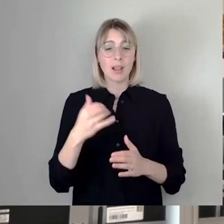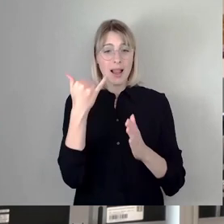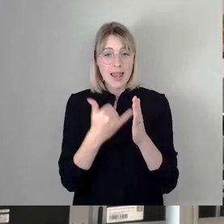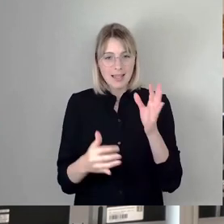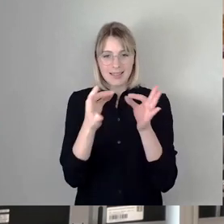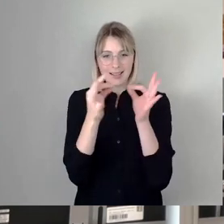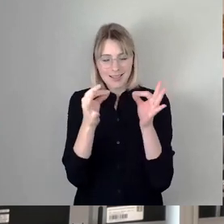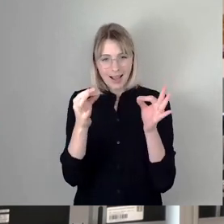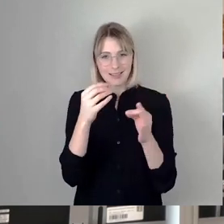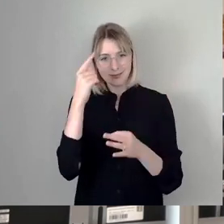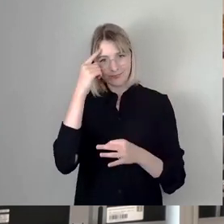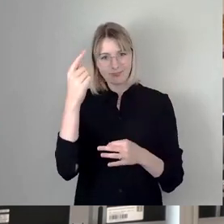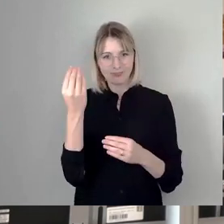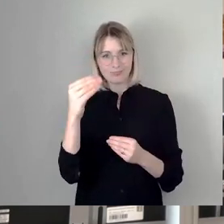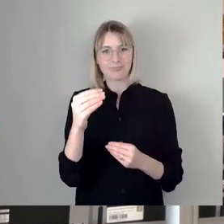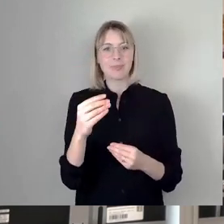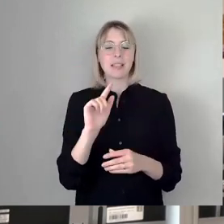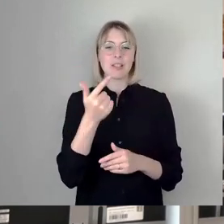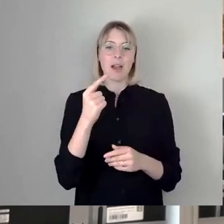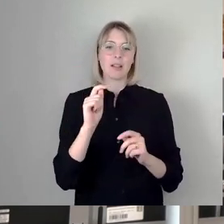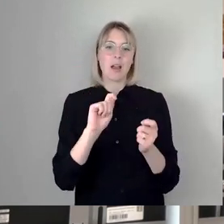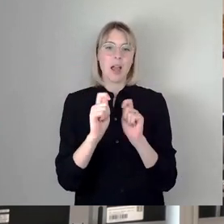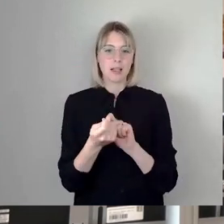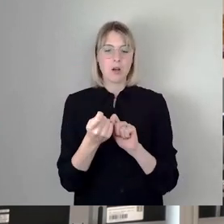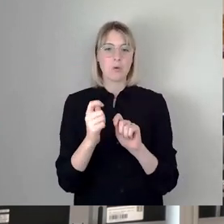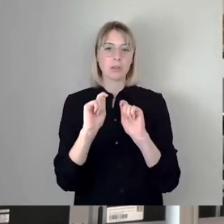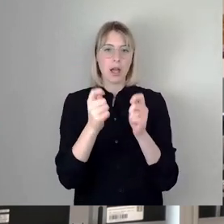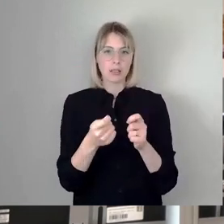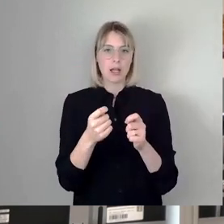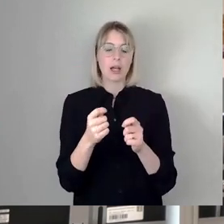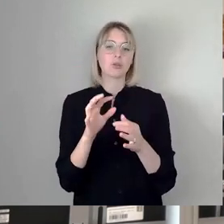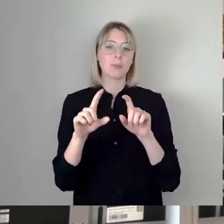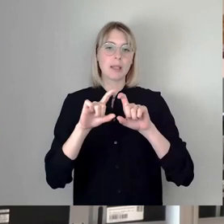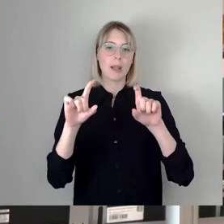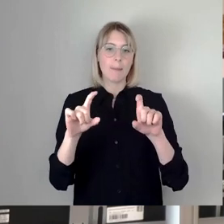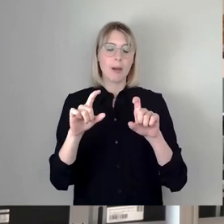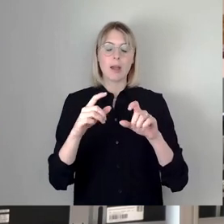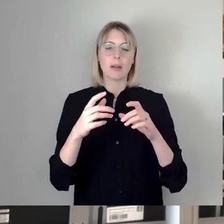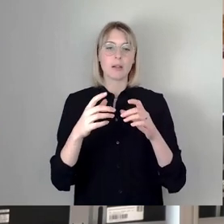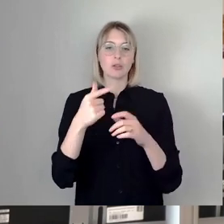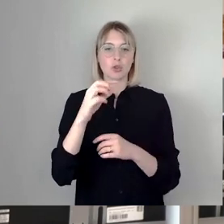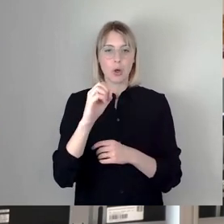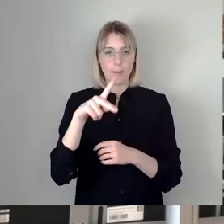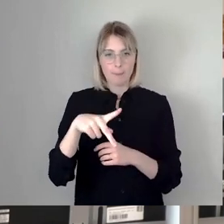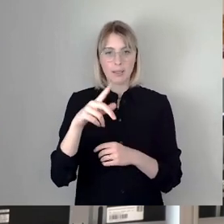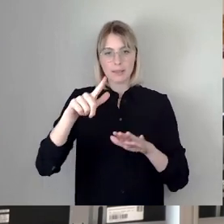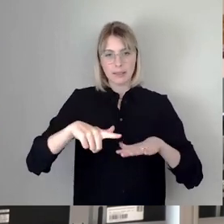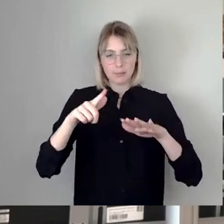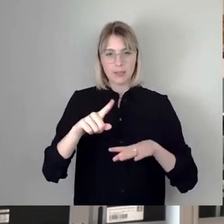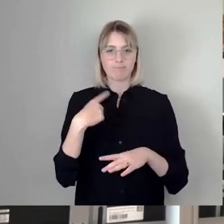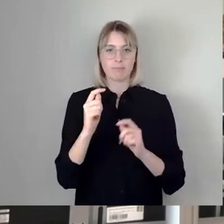Wir haben noch einen zweiten Änderungsantrag und zwar zum Top 17. Für den Fall, dass unser Antrag keine Mehrheit findet,